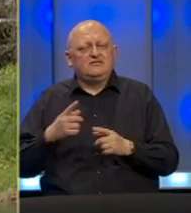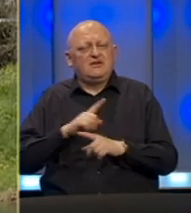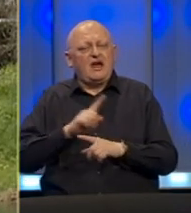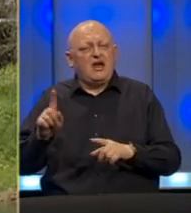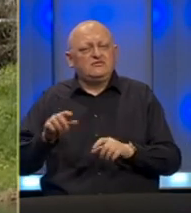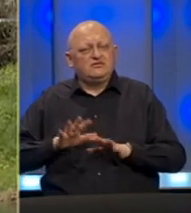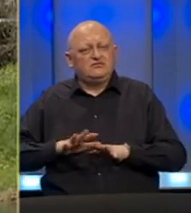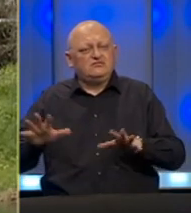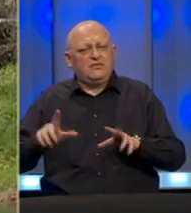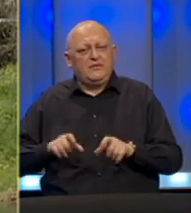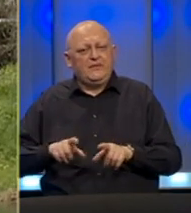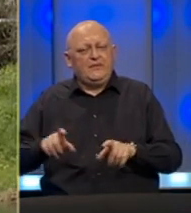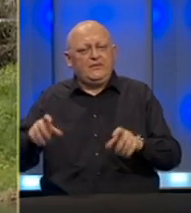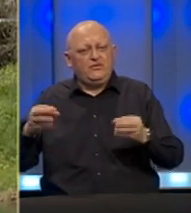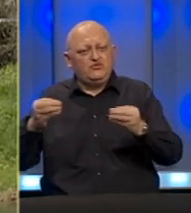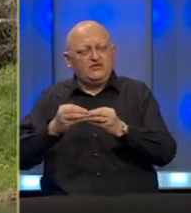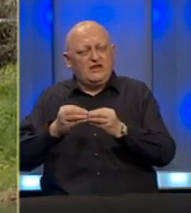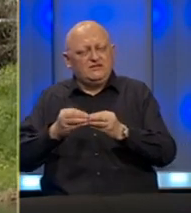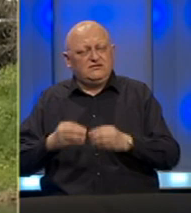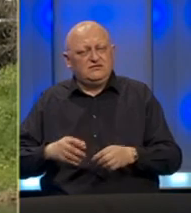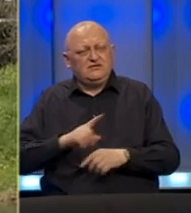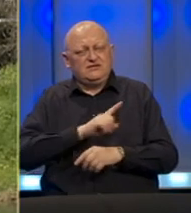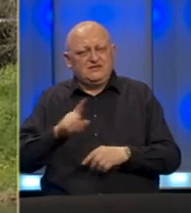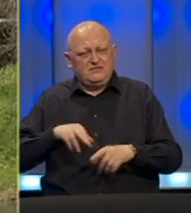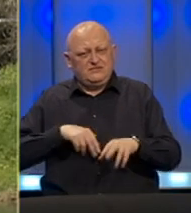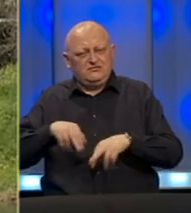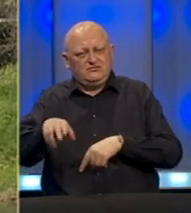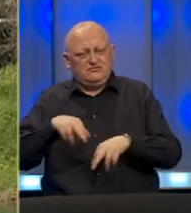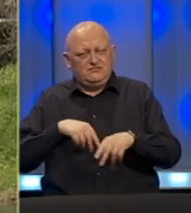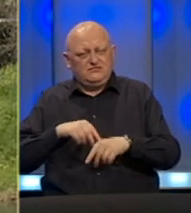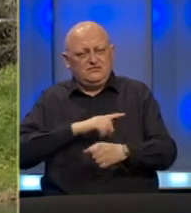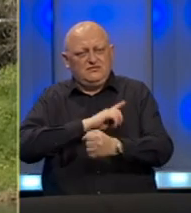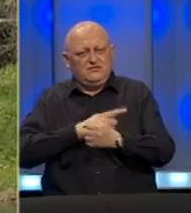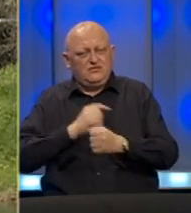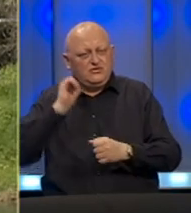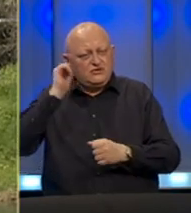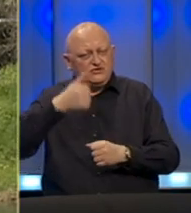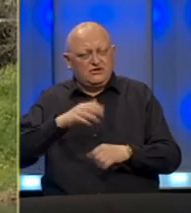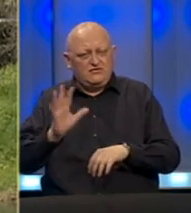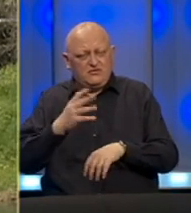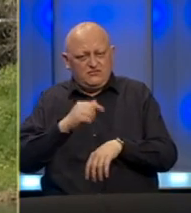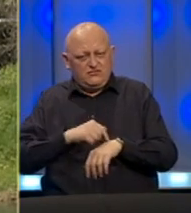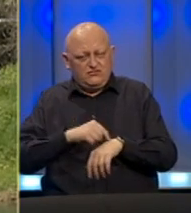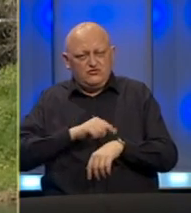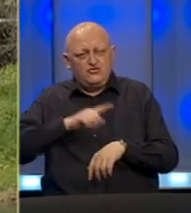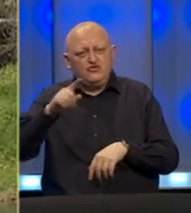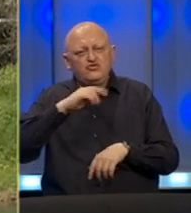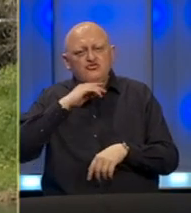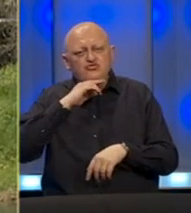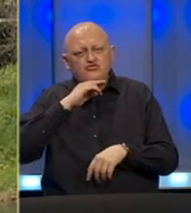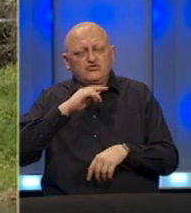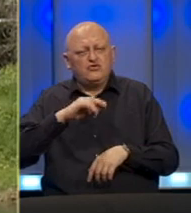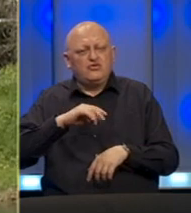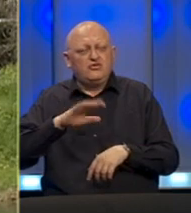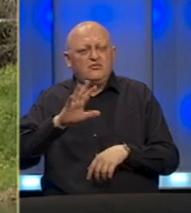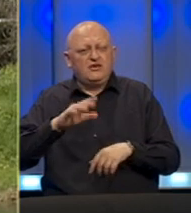zaustavilo širenje virusa u zajednici. Zabrana kretanja je na snazi od sutra od 15 časova do subote do 5 časova